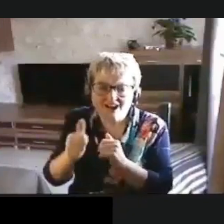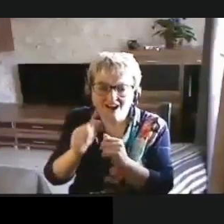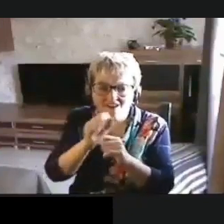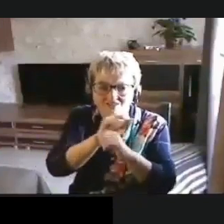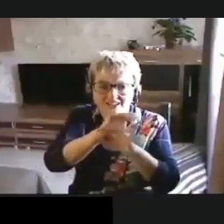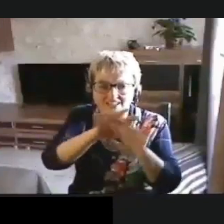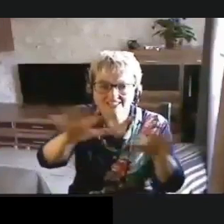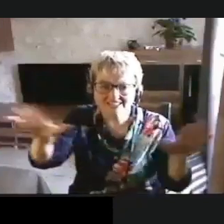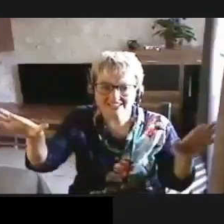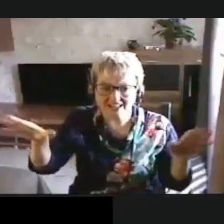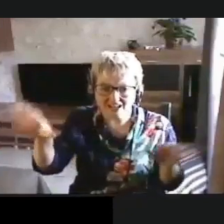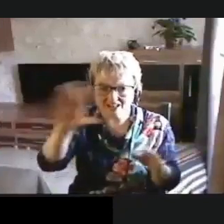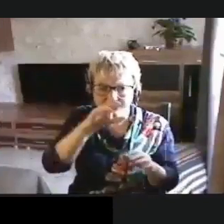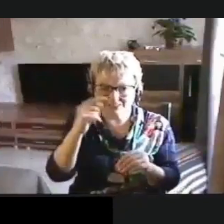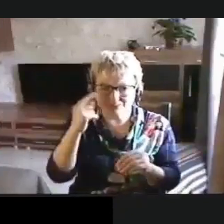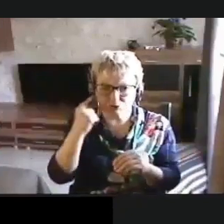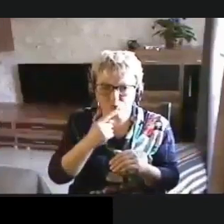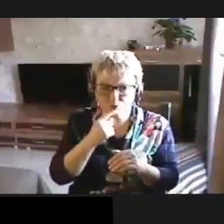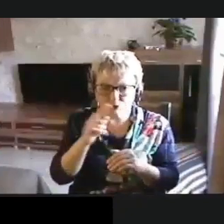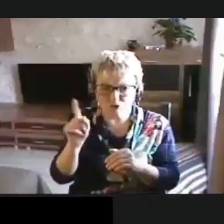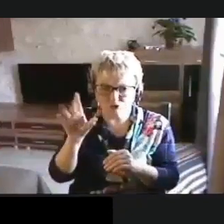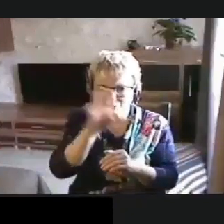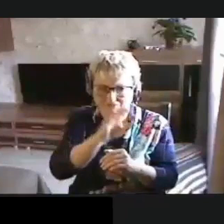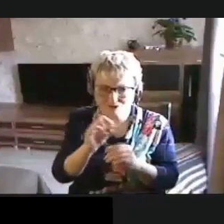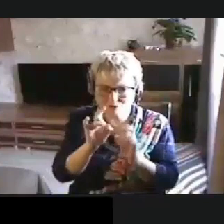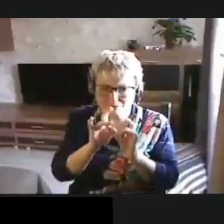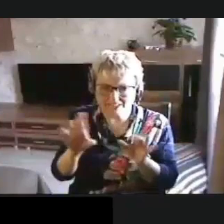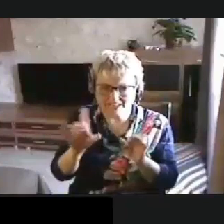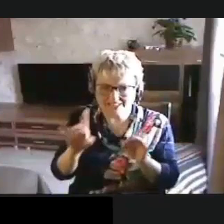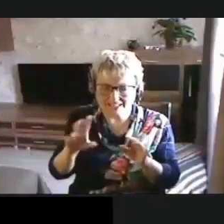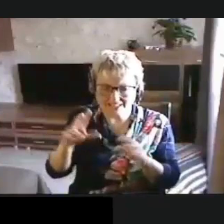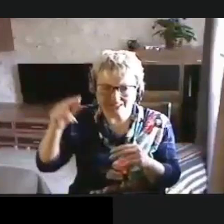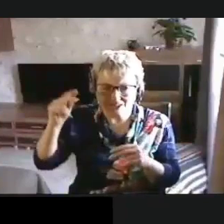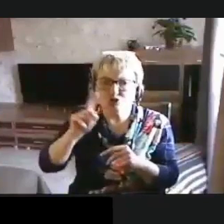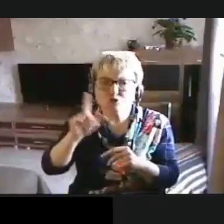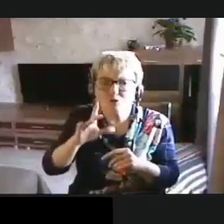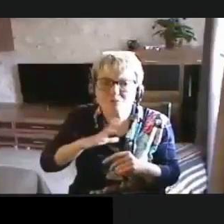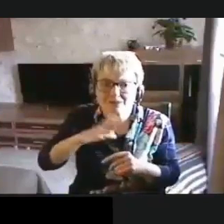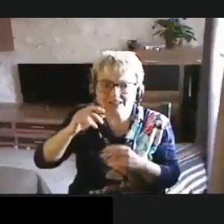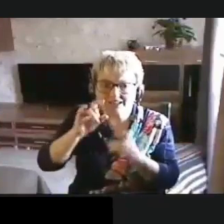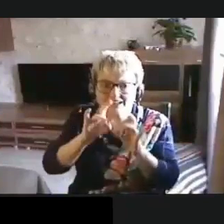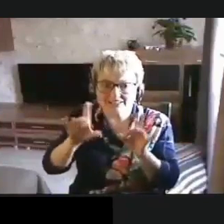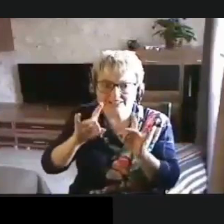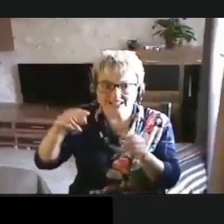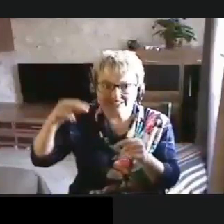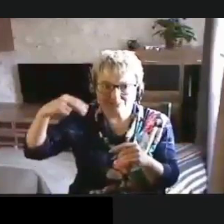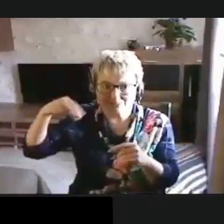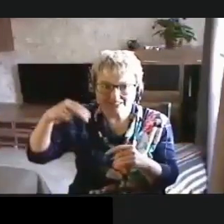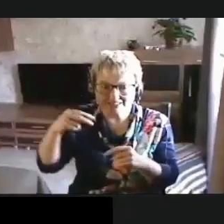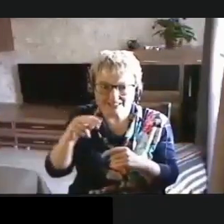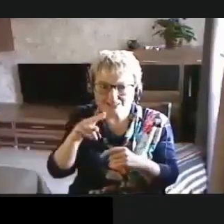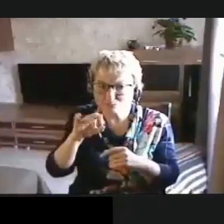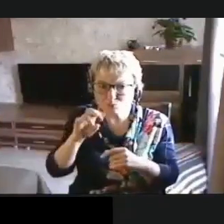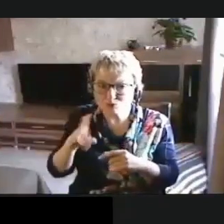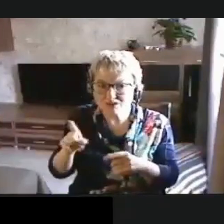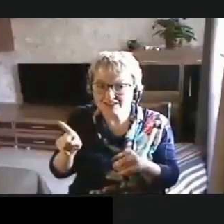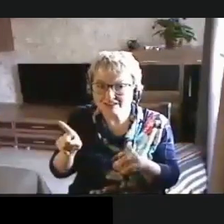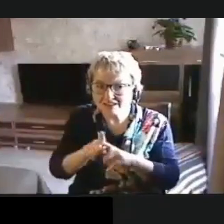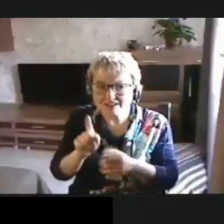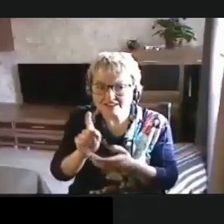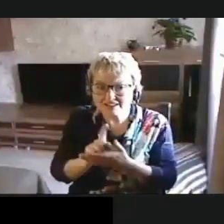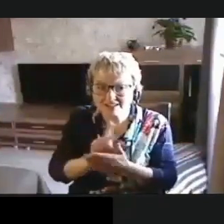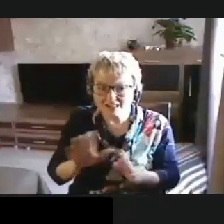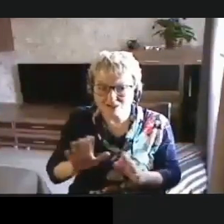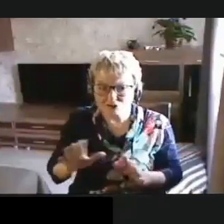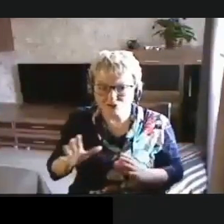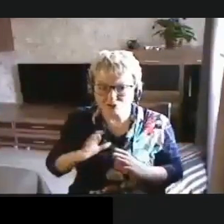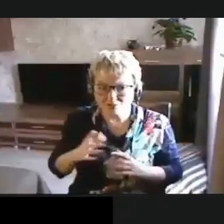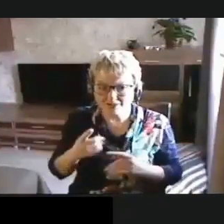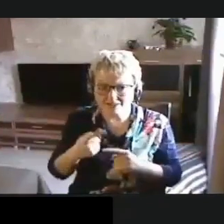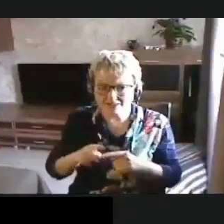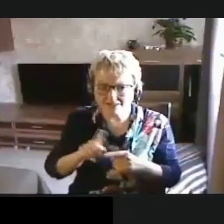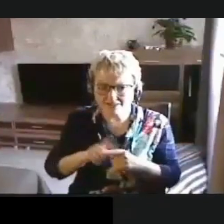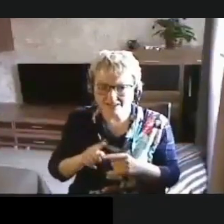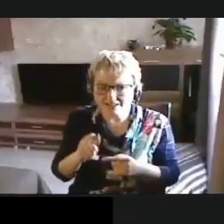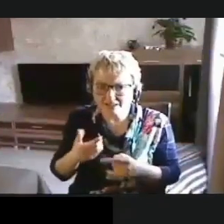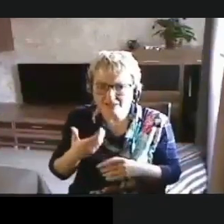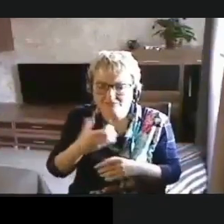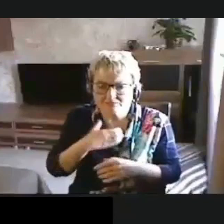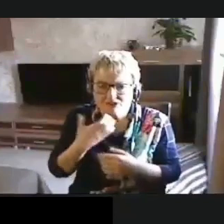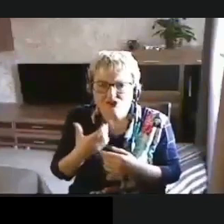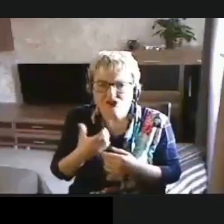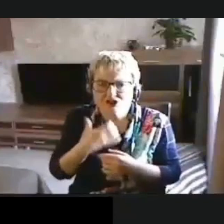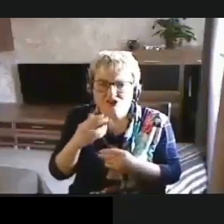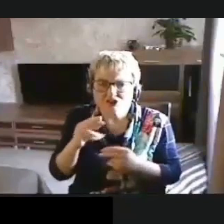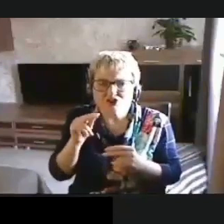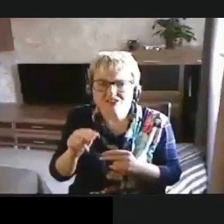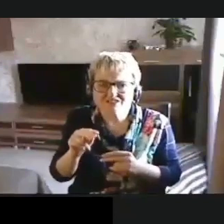рассылают всем глухим, что бы уже было все рассказано президентом Путиным. И это не должно быть, это защищание ситуации,